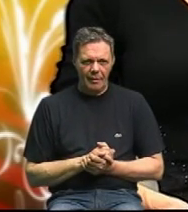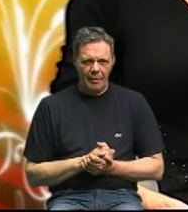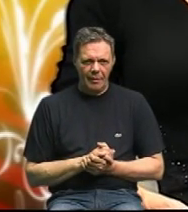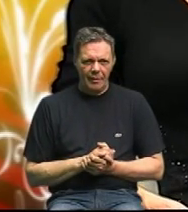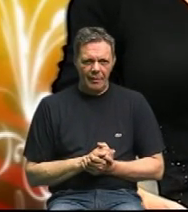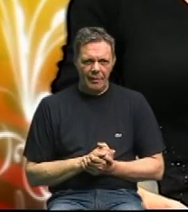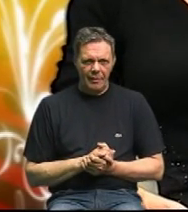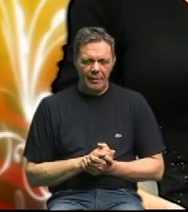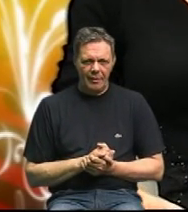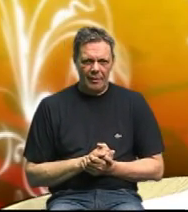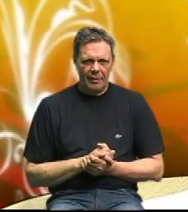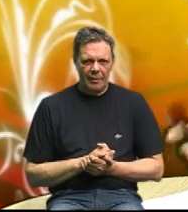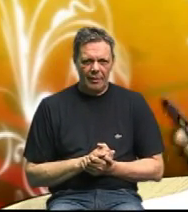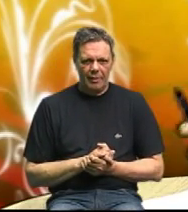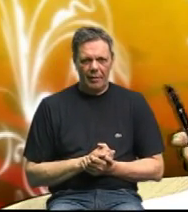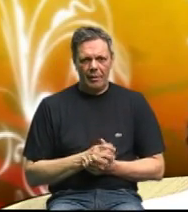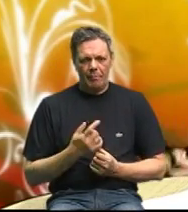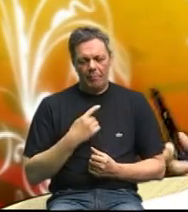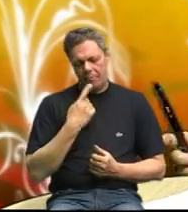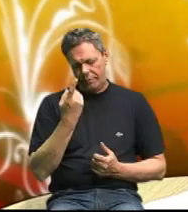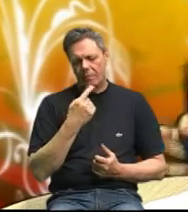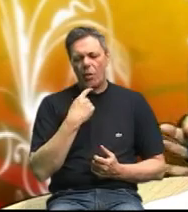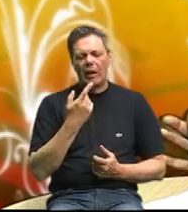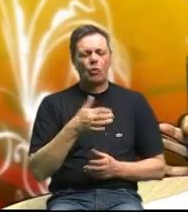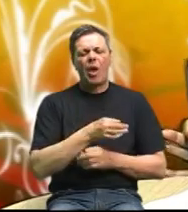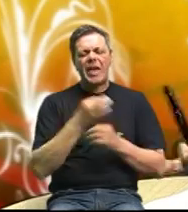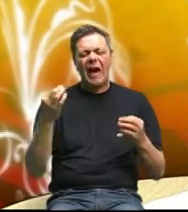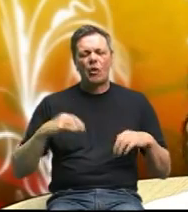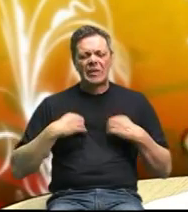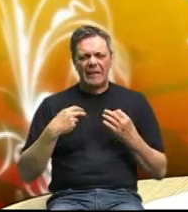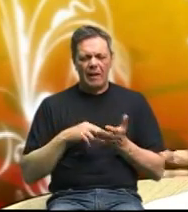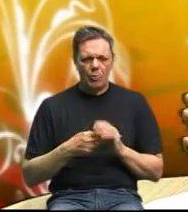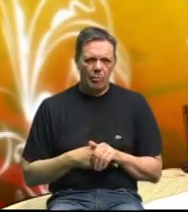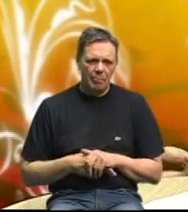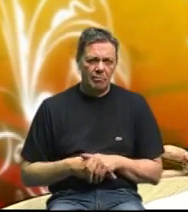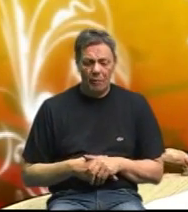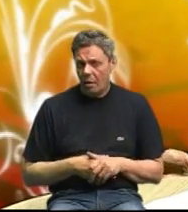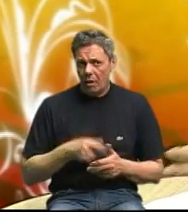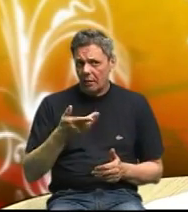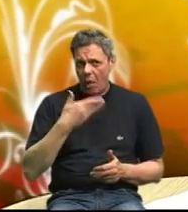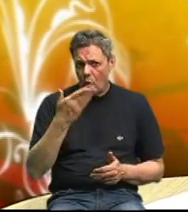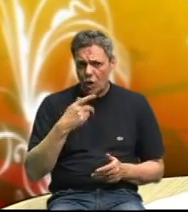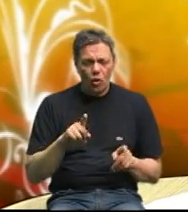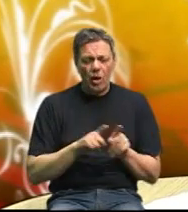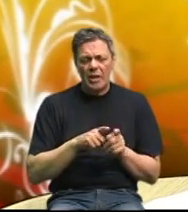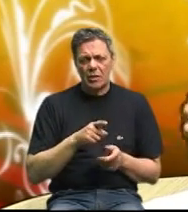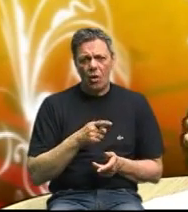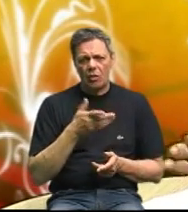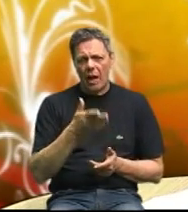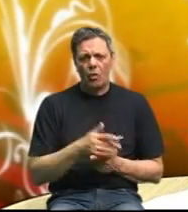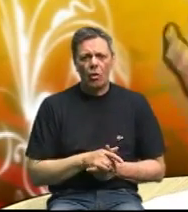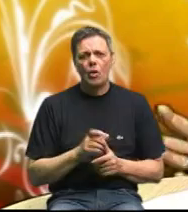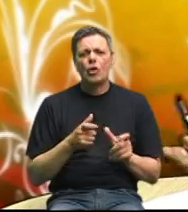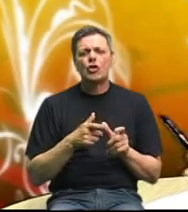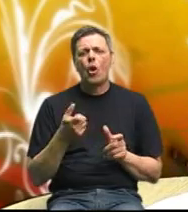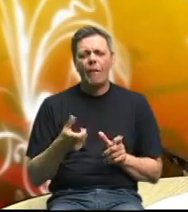znači mi smo spomenuli javno zdravstveni problem debljina javno zdravstveni problem je li u Češkoj isto tako je li ima porast debljine